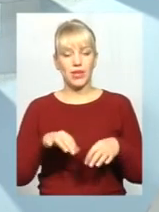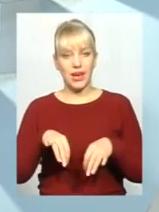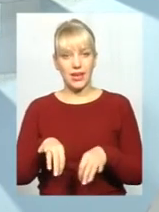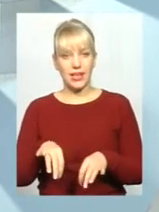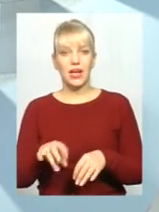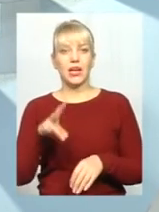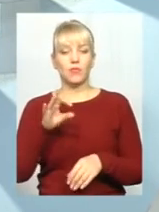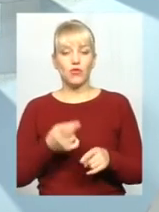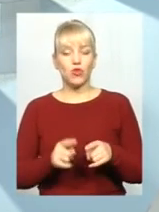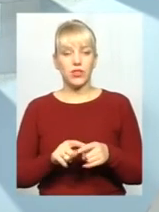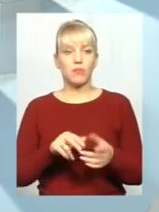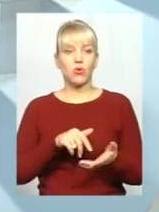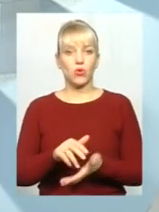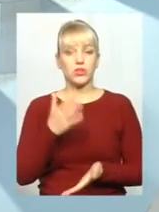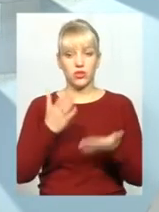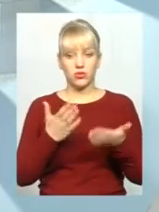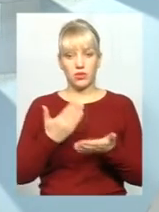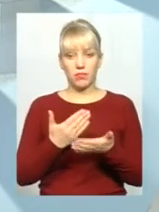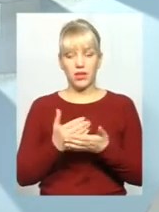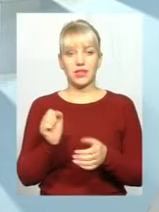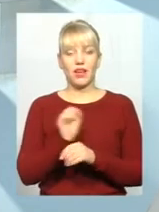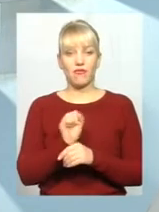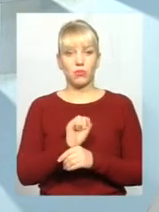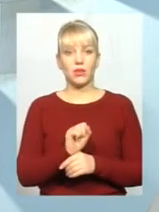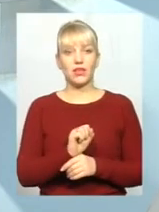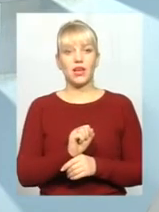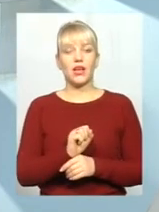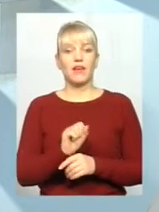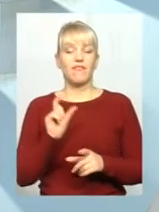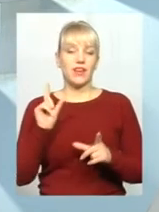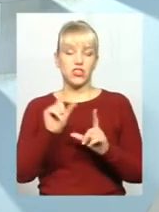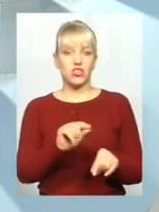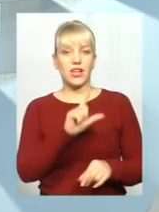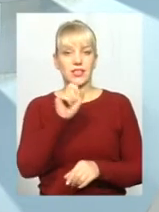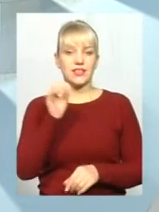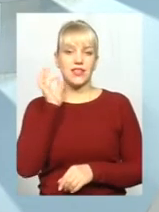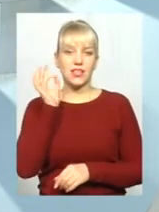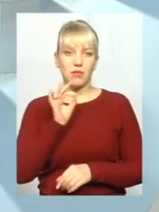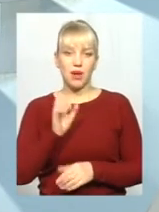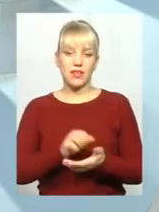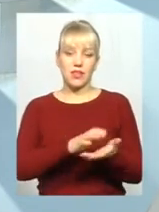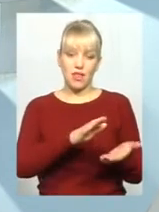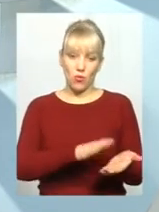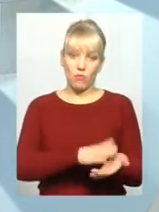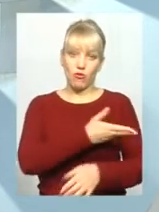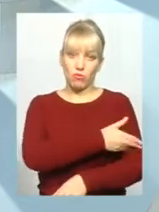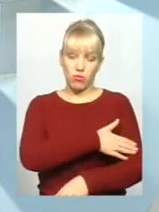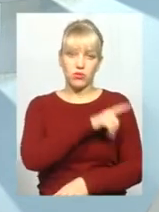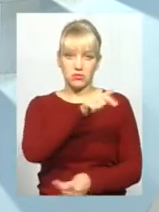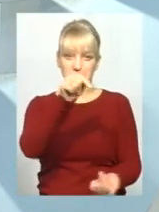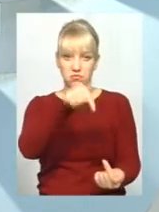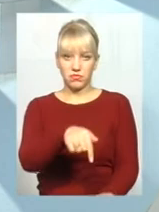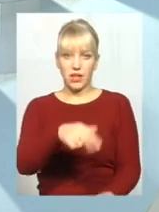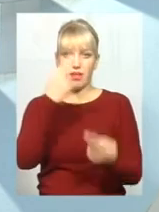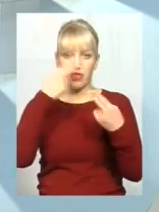проходять, якщо, наприклад, автомобіль виїжджає з Германії і ставиться на облік в Польщу, він проходить повністю тих огляд